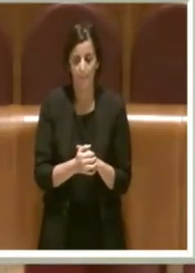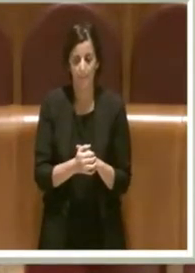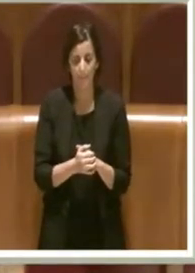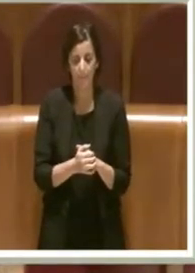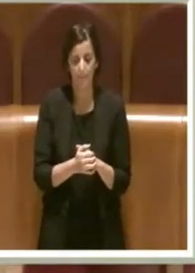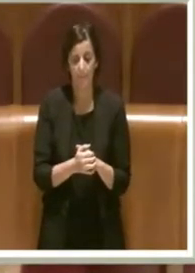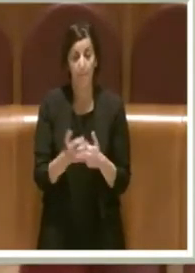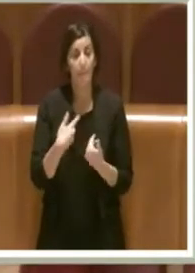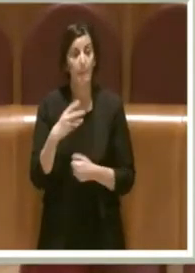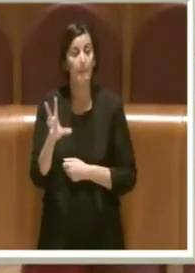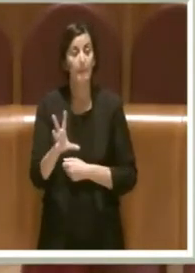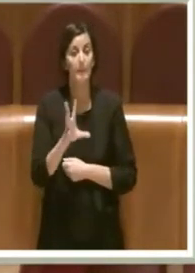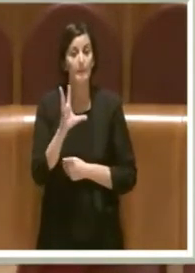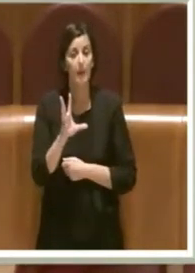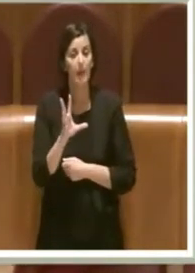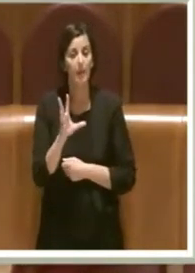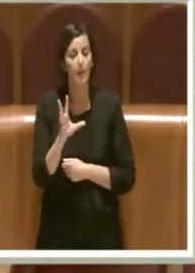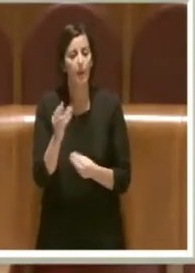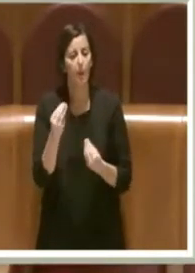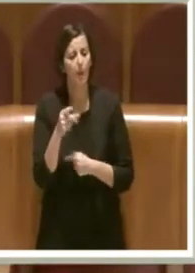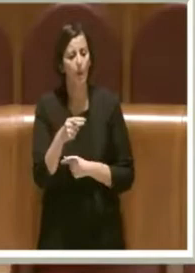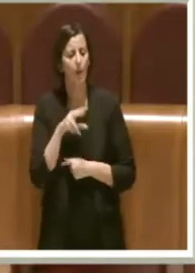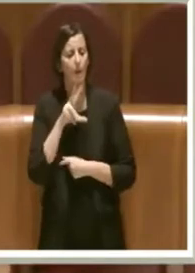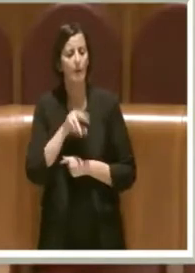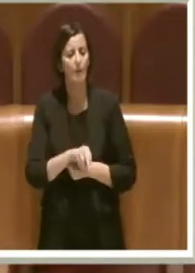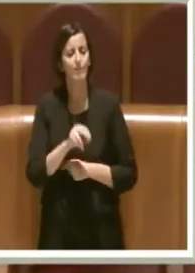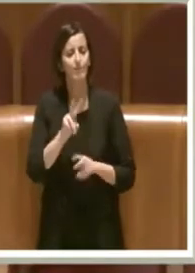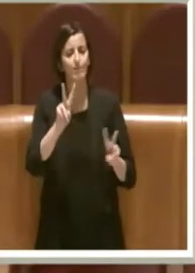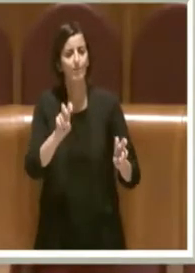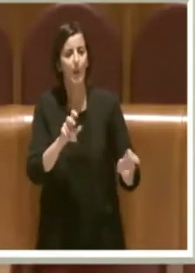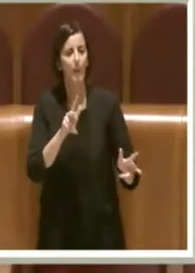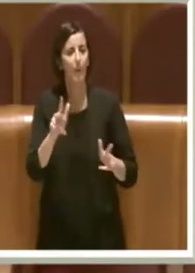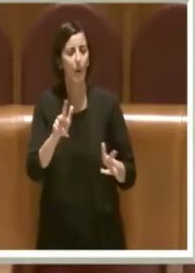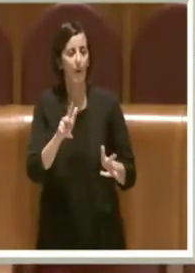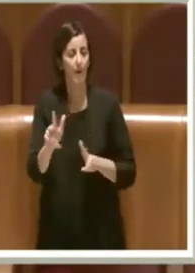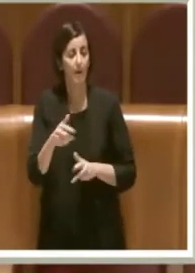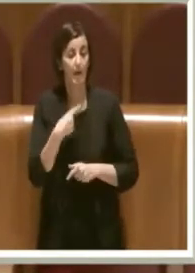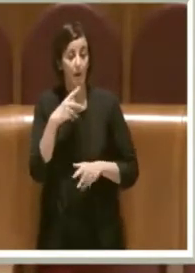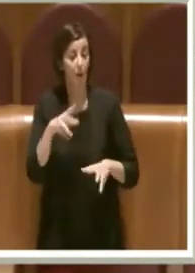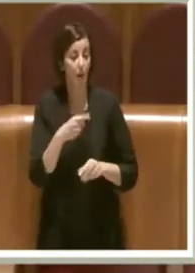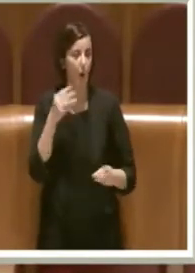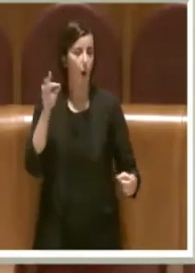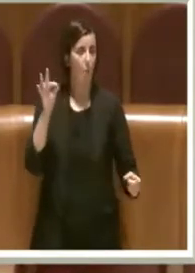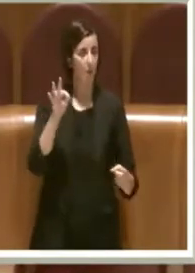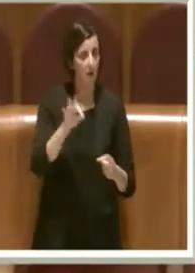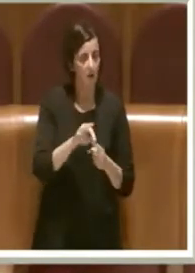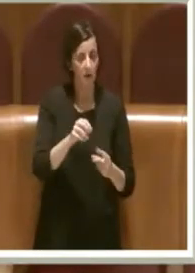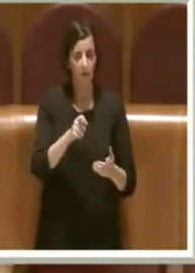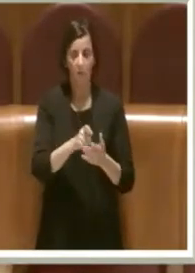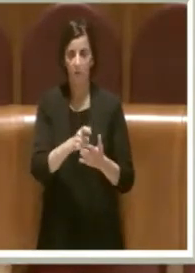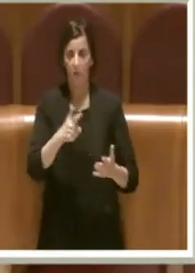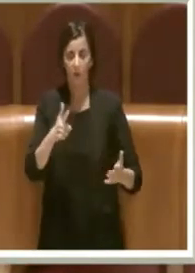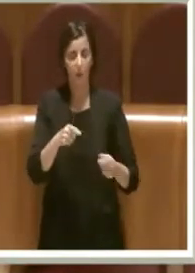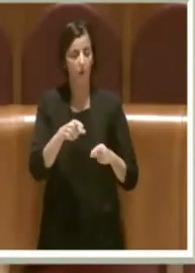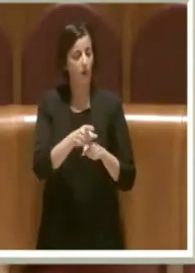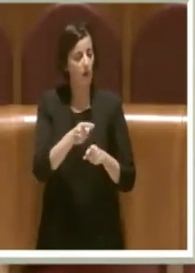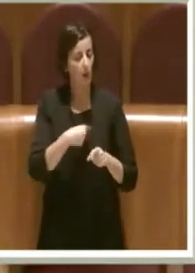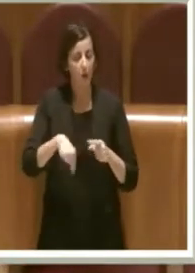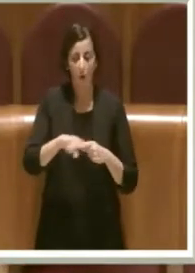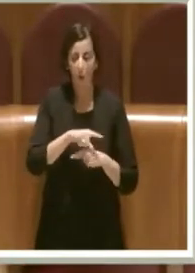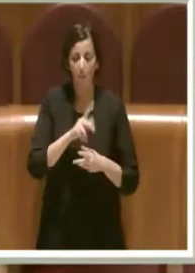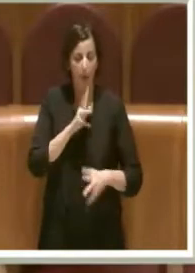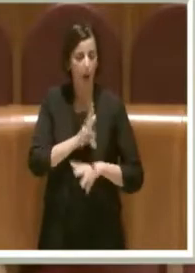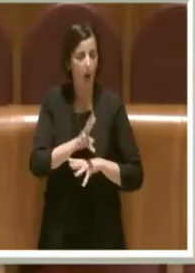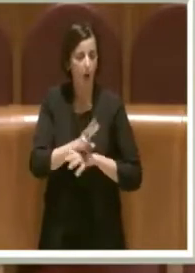Per esempio, quando lei parla di mobilità, inizia dicendo l'obiettivo cardine attorno a cui cambieremo l